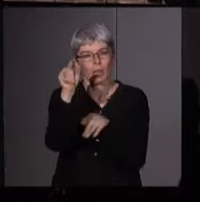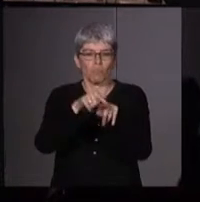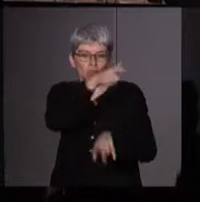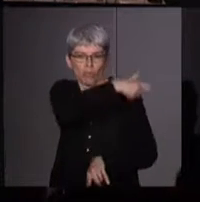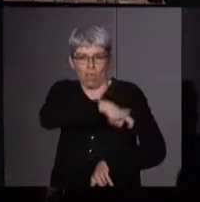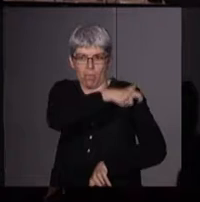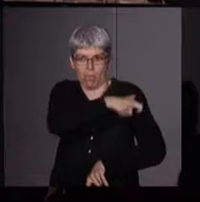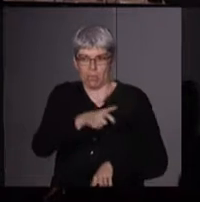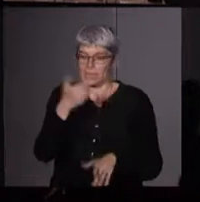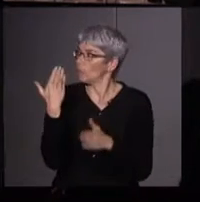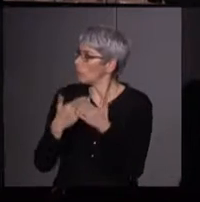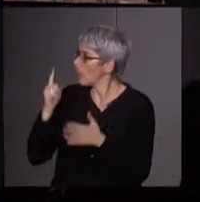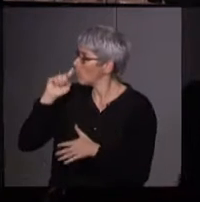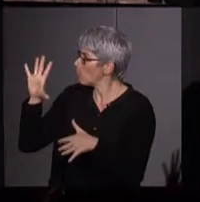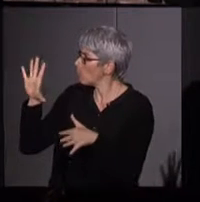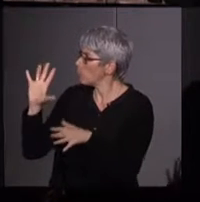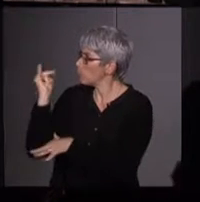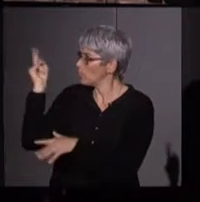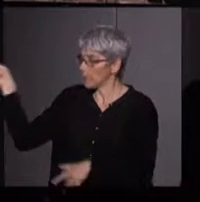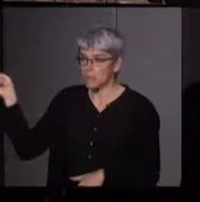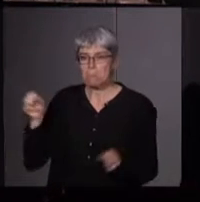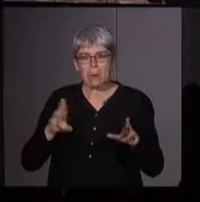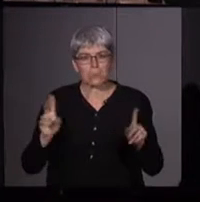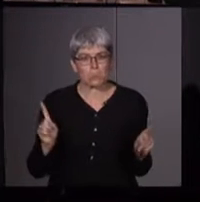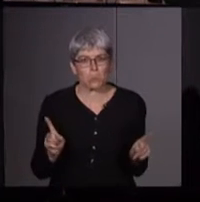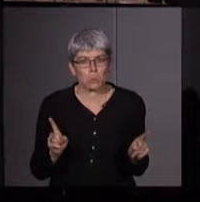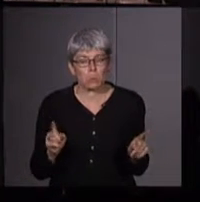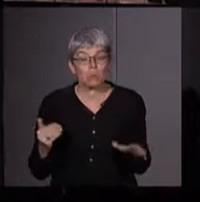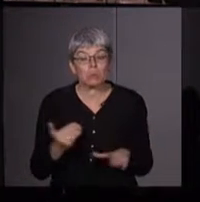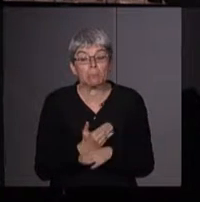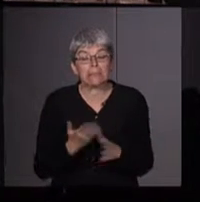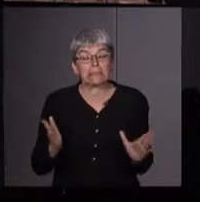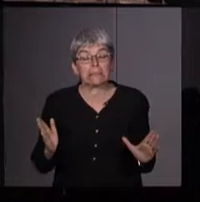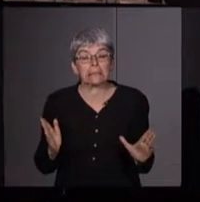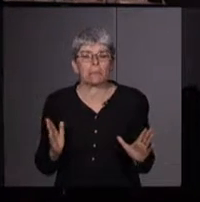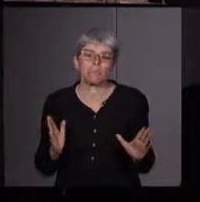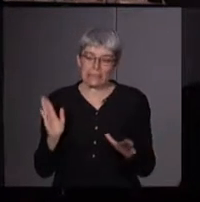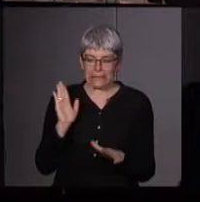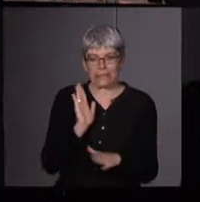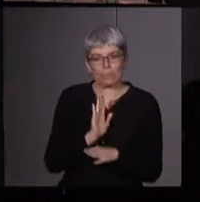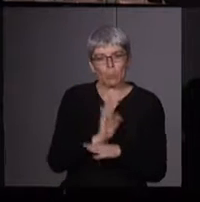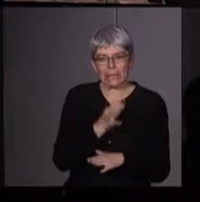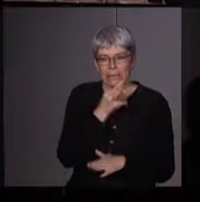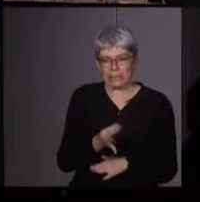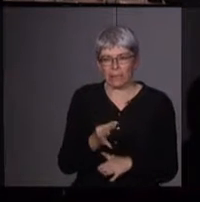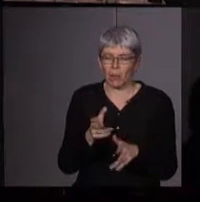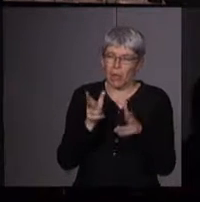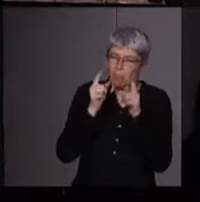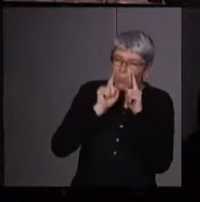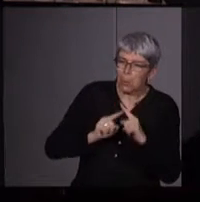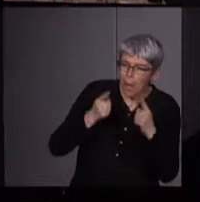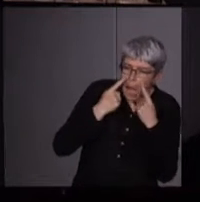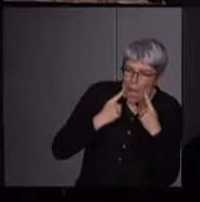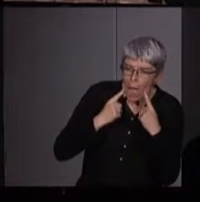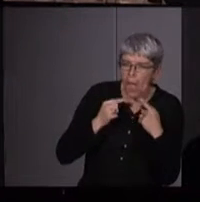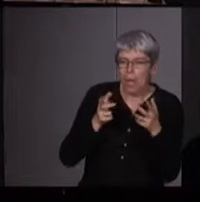et qui est celle-là. Alors, je ne suis pas sûre exactement de ce qui se passe là, mais certains témoignages disent qu'elles gémissent, qu